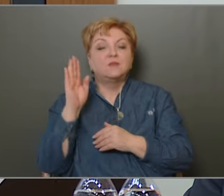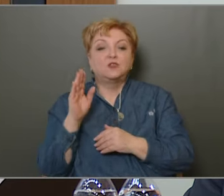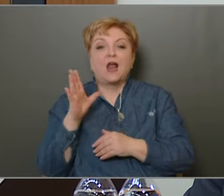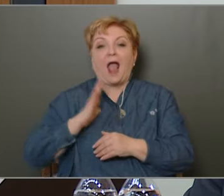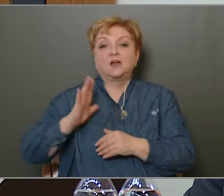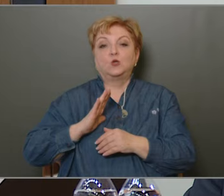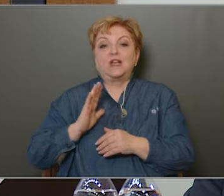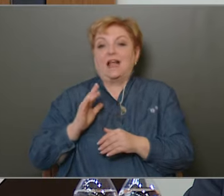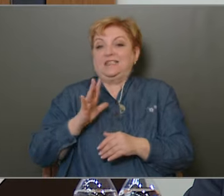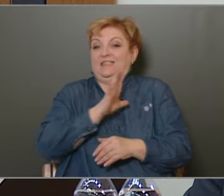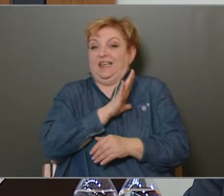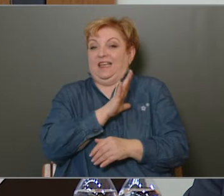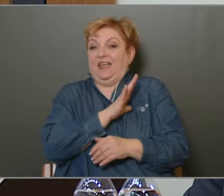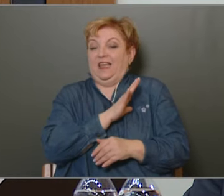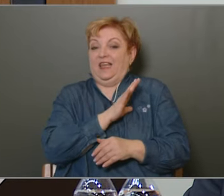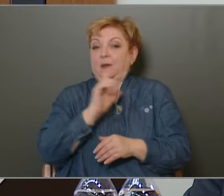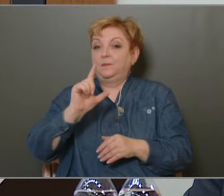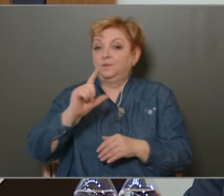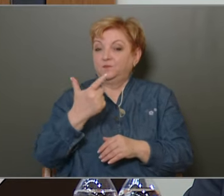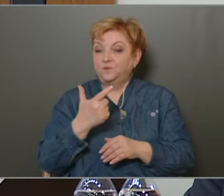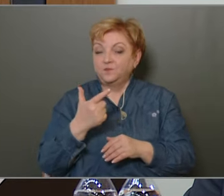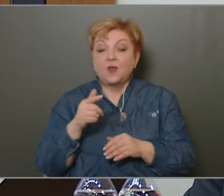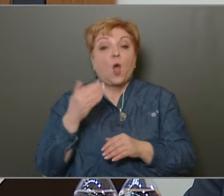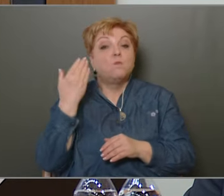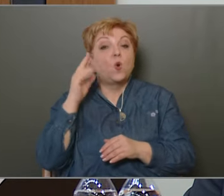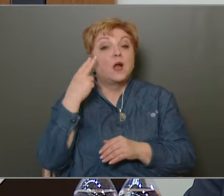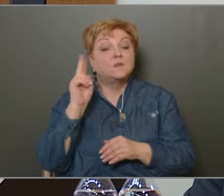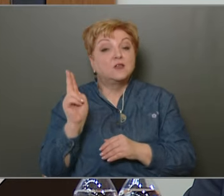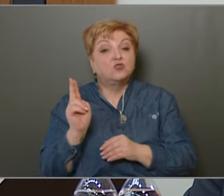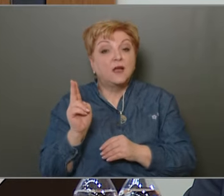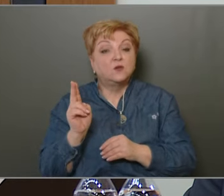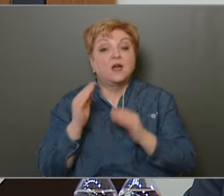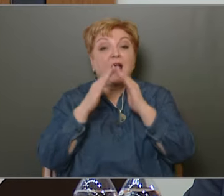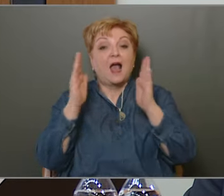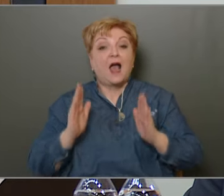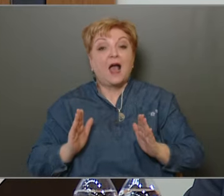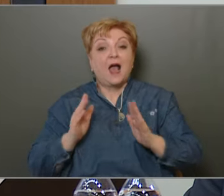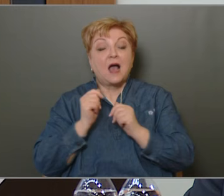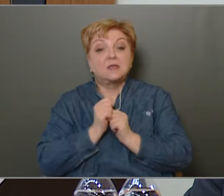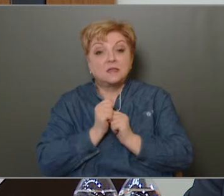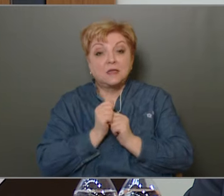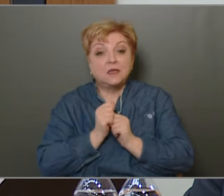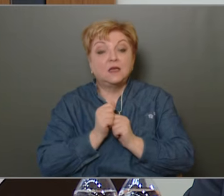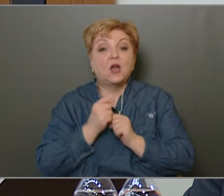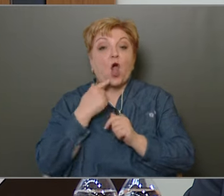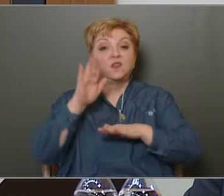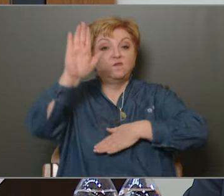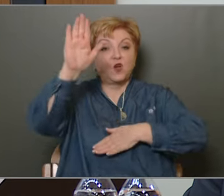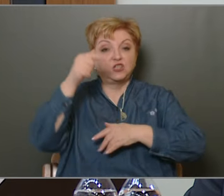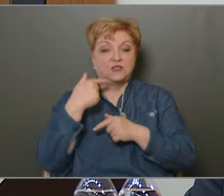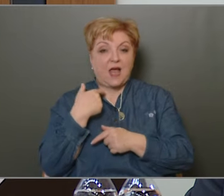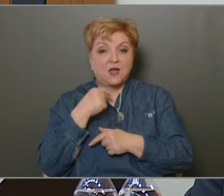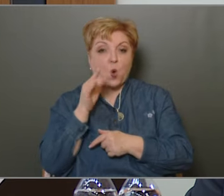Második, de nem maradhat ki a sorból a polgármester úr házi antifasistája Kronstein-leltár sem, akit